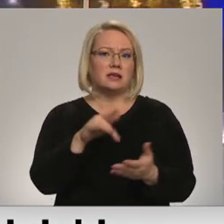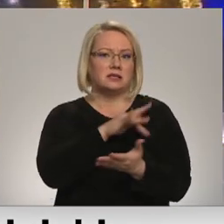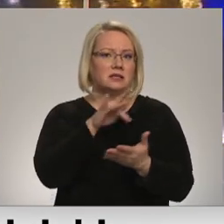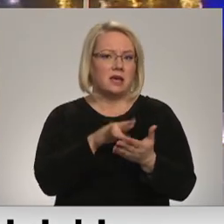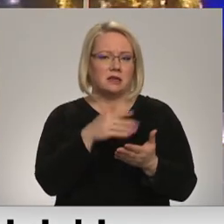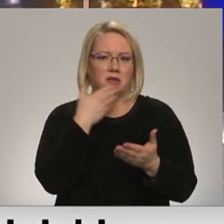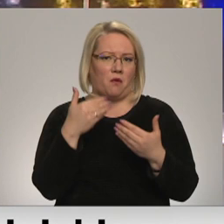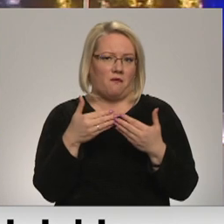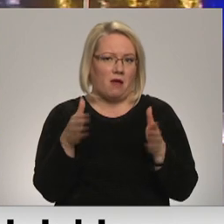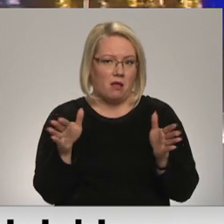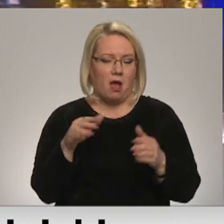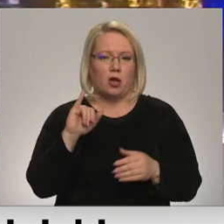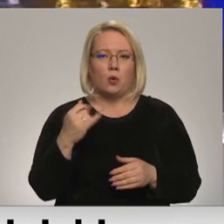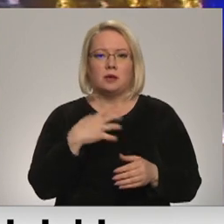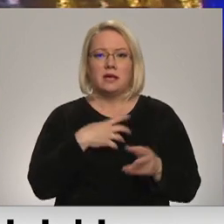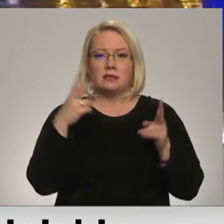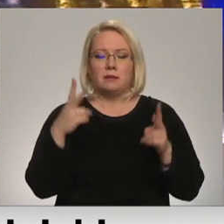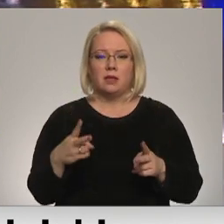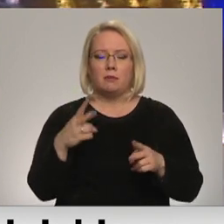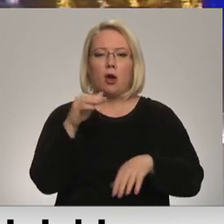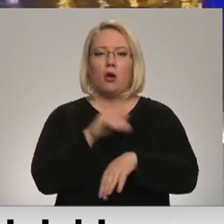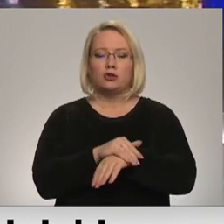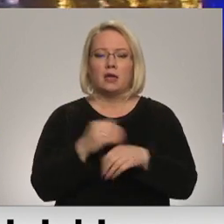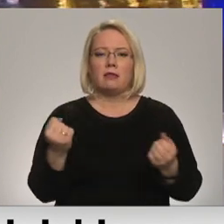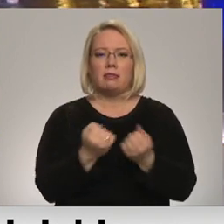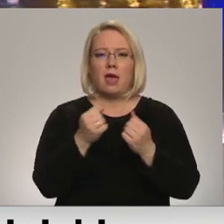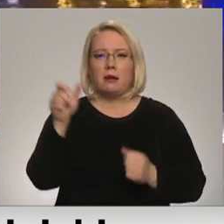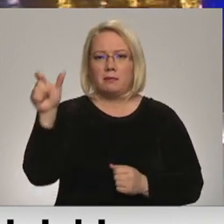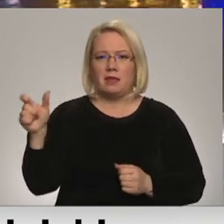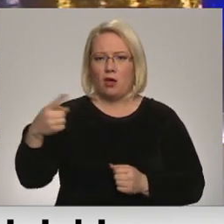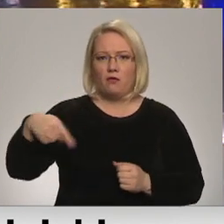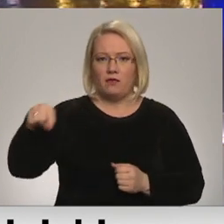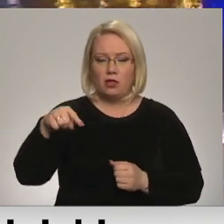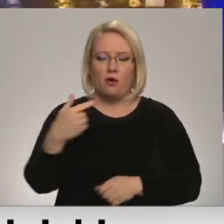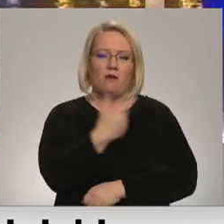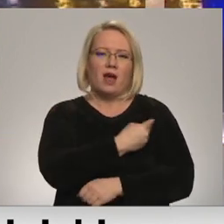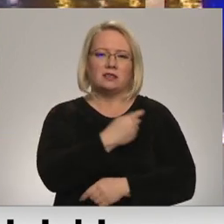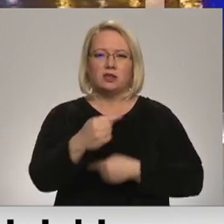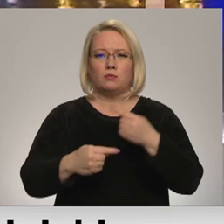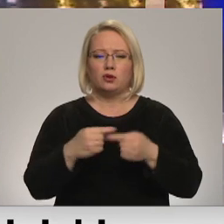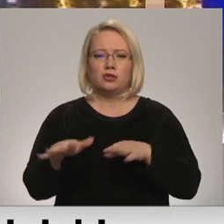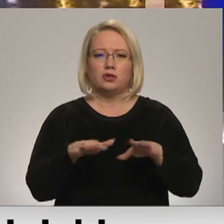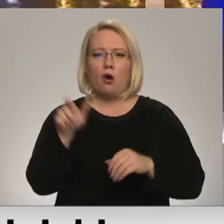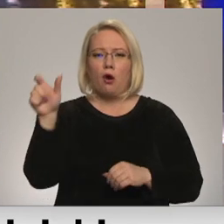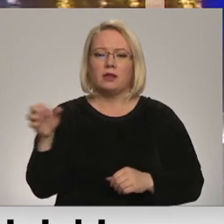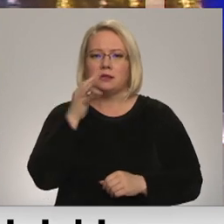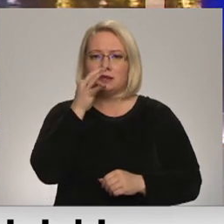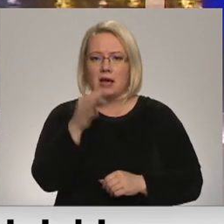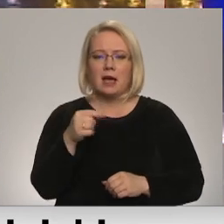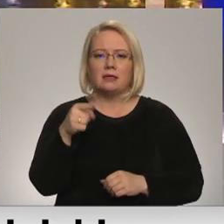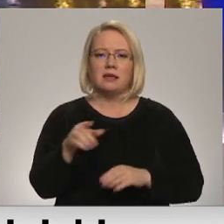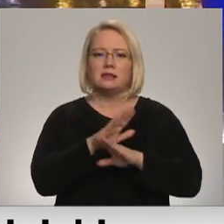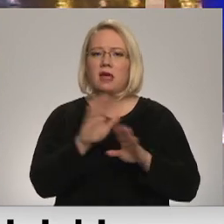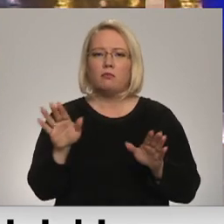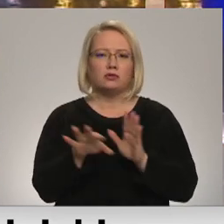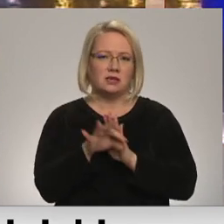vēris durvis, jo saslimstība konstēta darbinieku vidū. Vakcinācijas procesu organizētāja pauž, ka šis visticamāk nebūs